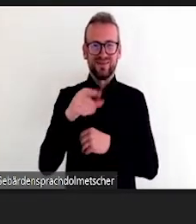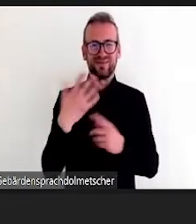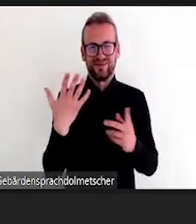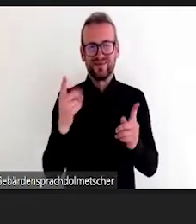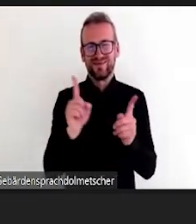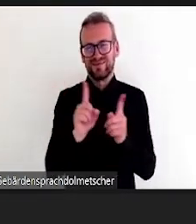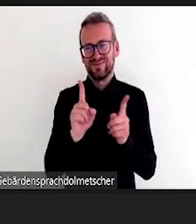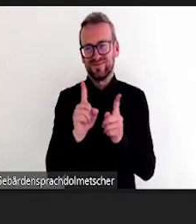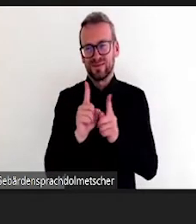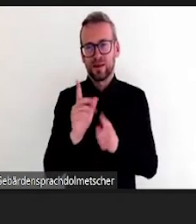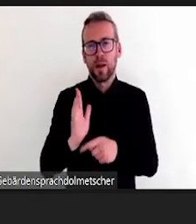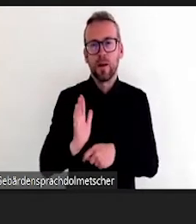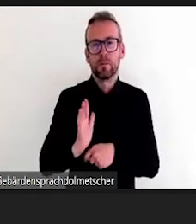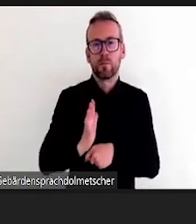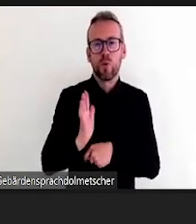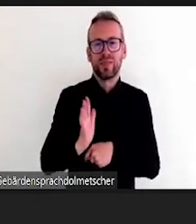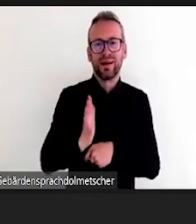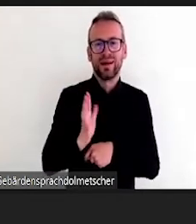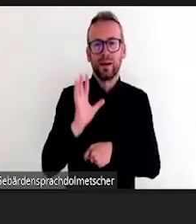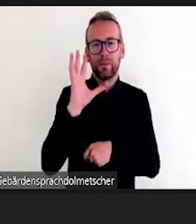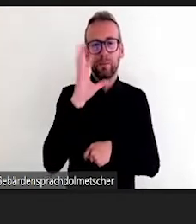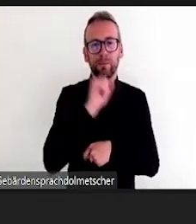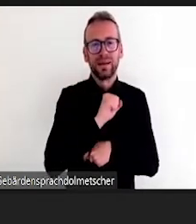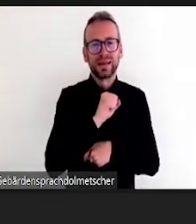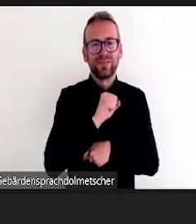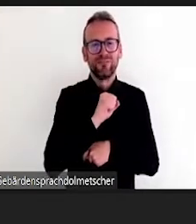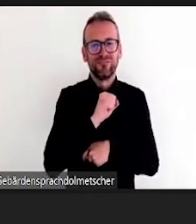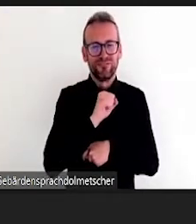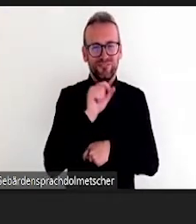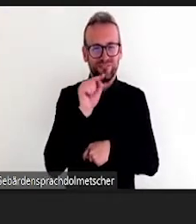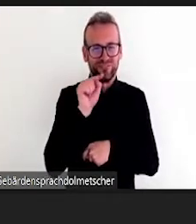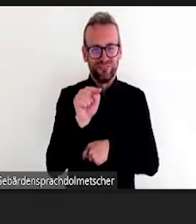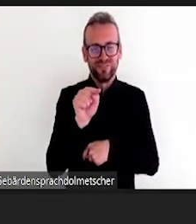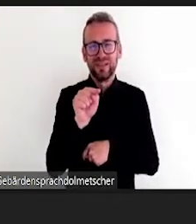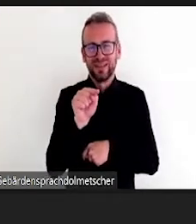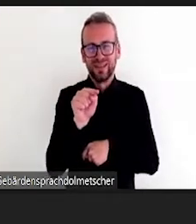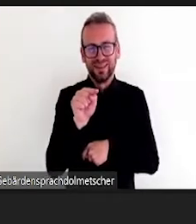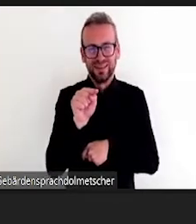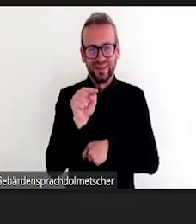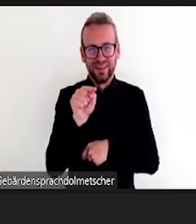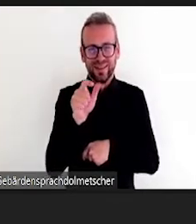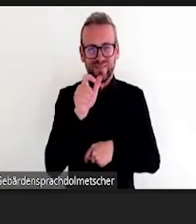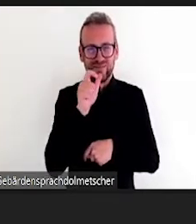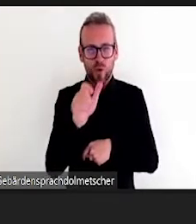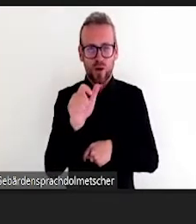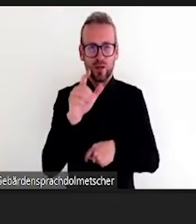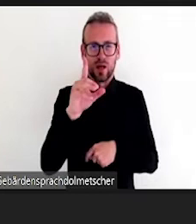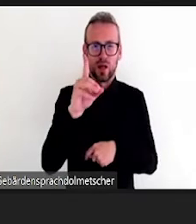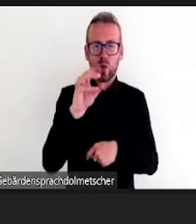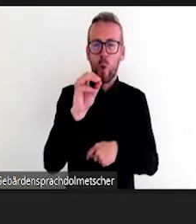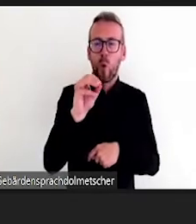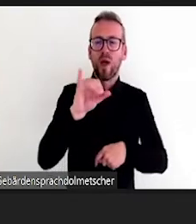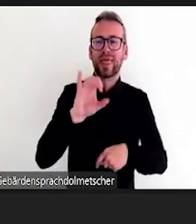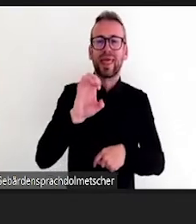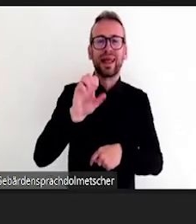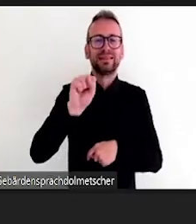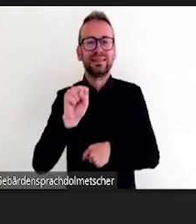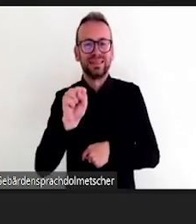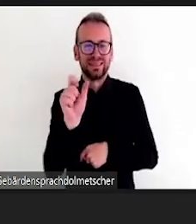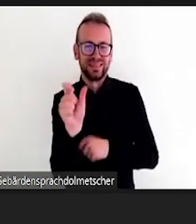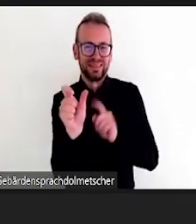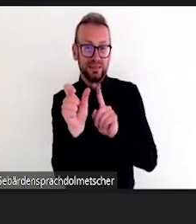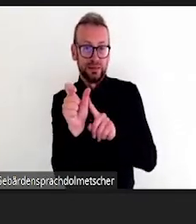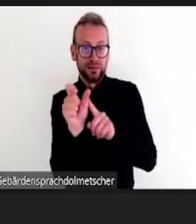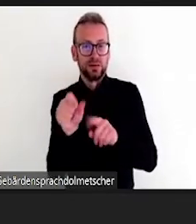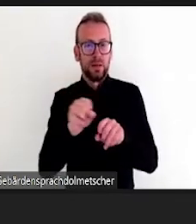verselbstständigt. Es meint im Grunde tatsächlich diese Schnittmenge. Wie nutze ich digitale Medien, um inklusive Lehr- und Lernszenarien